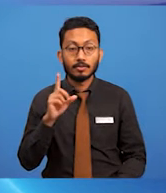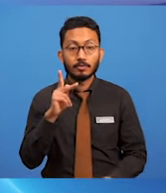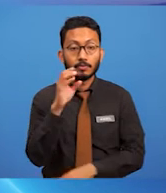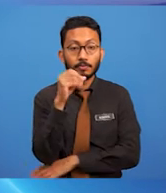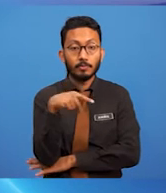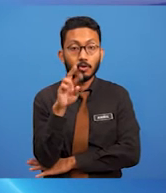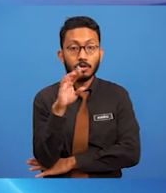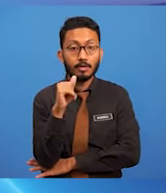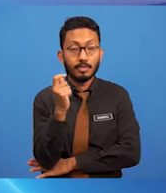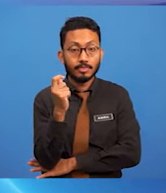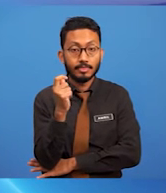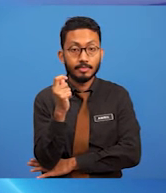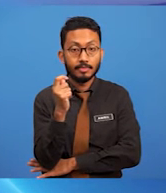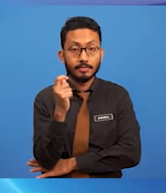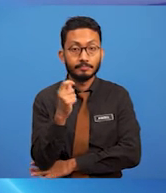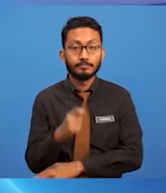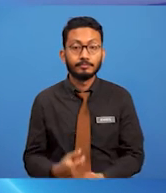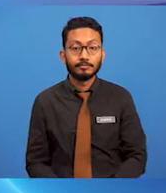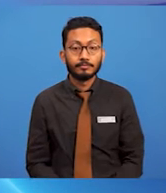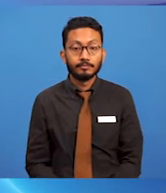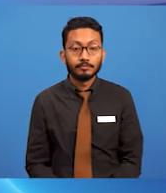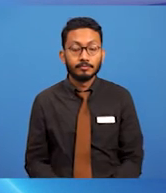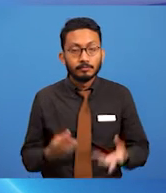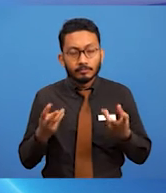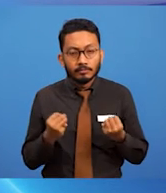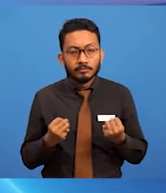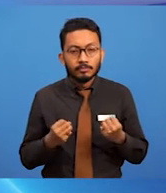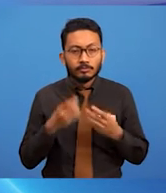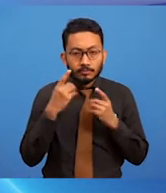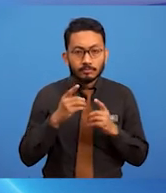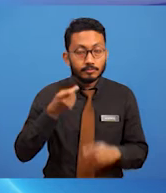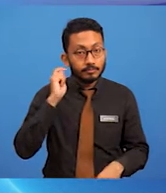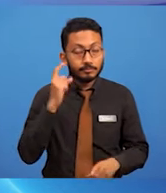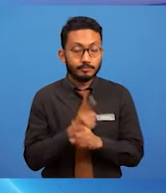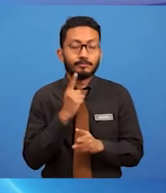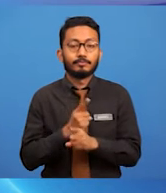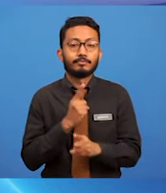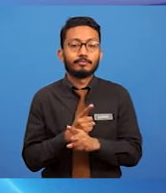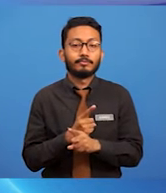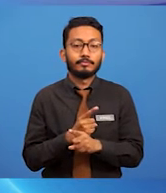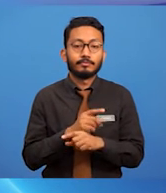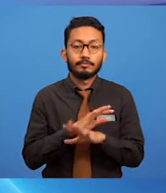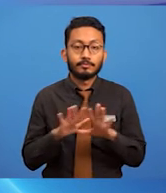Saya harap jawapan tadi betul dan jenis salah.